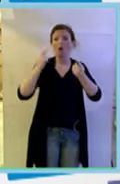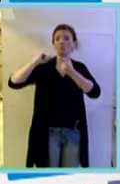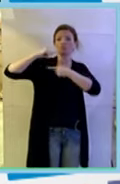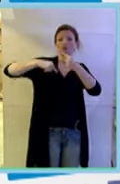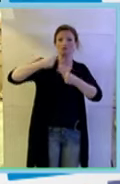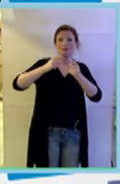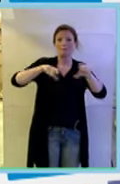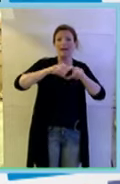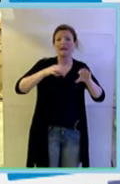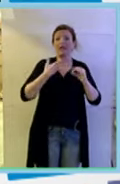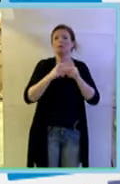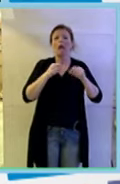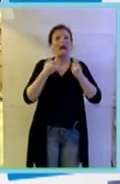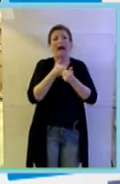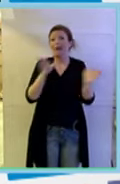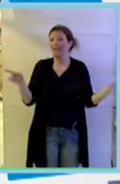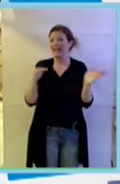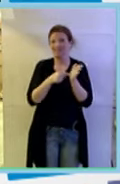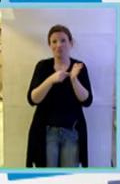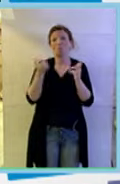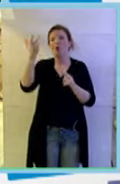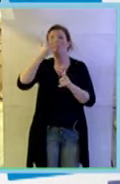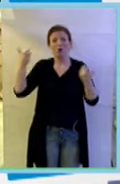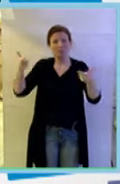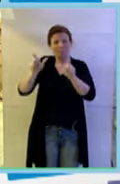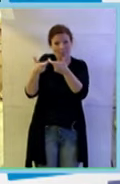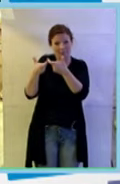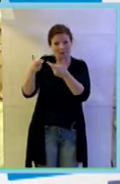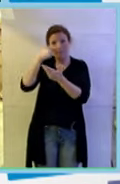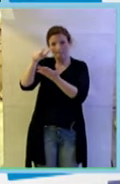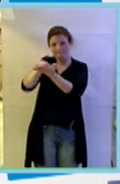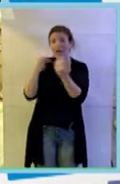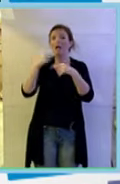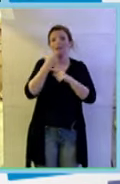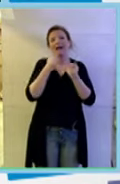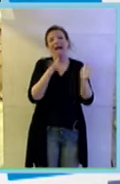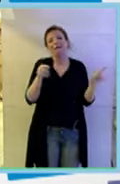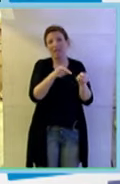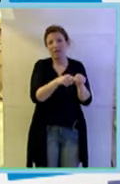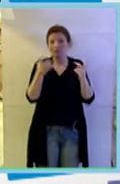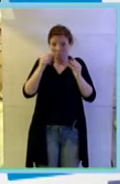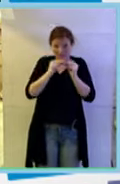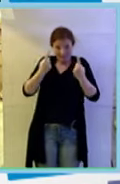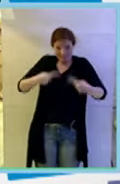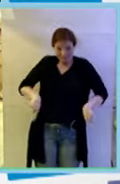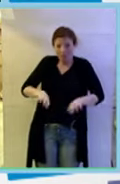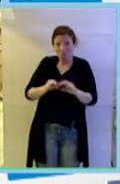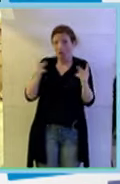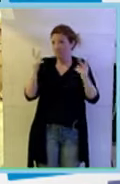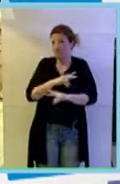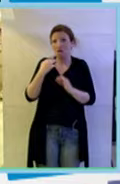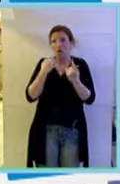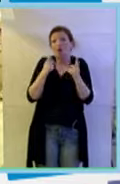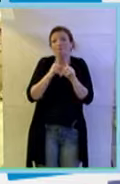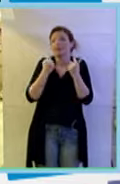una banca dati ad accesso aperto. e facendo questa operazione che io continuo a dire è stata un